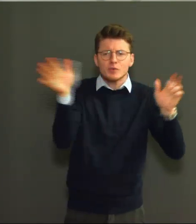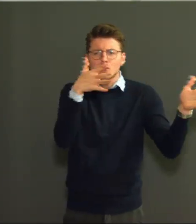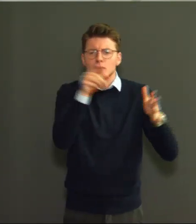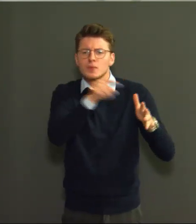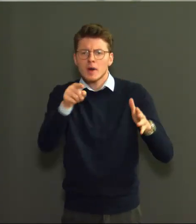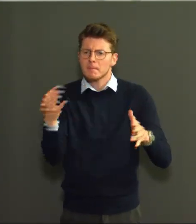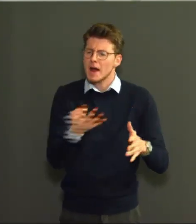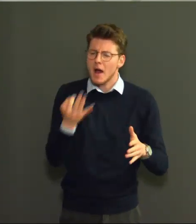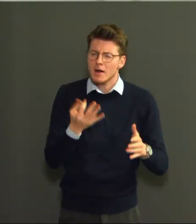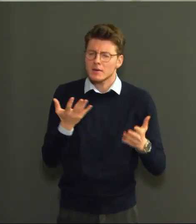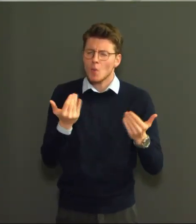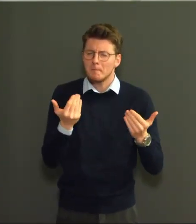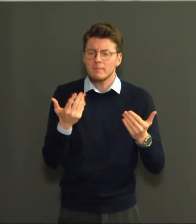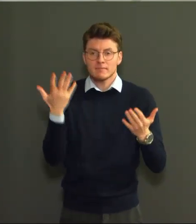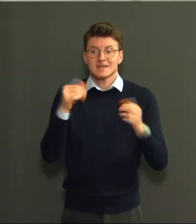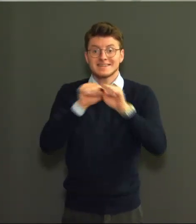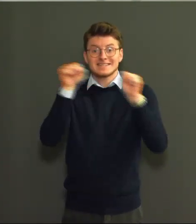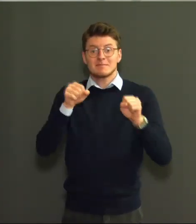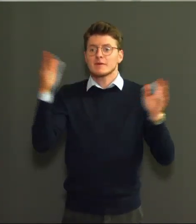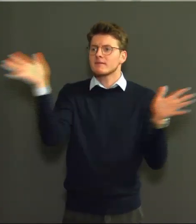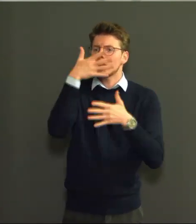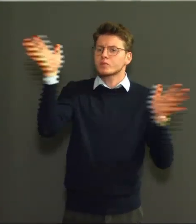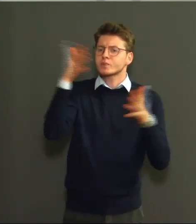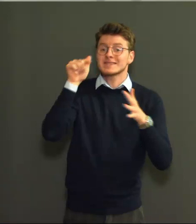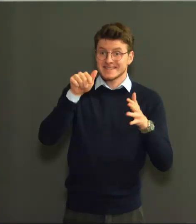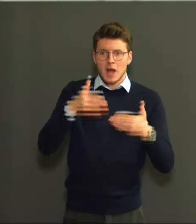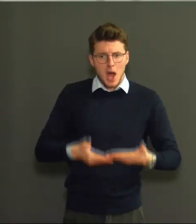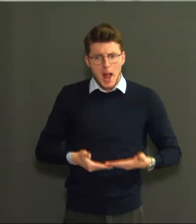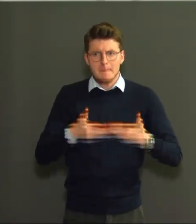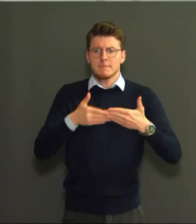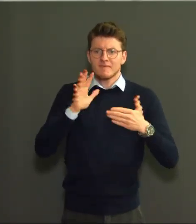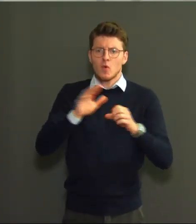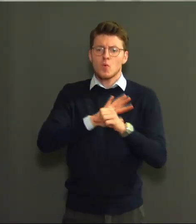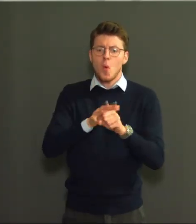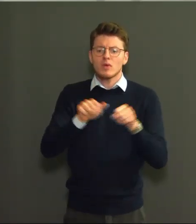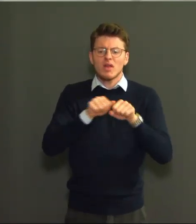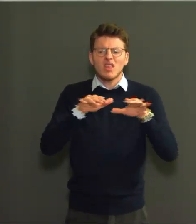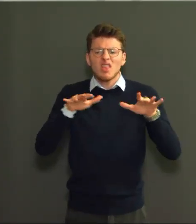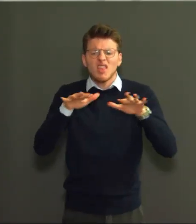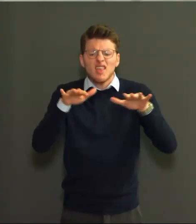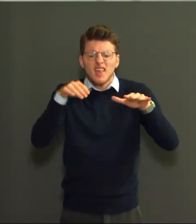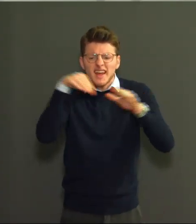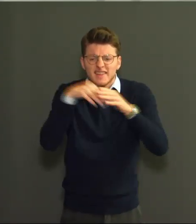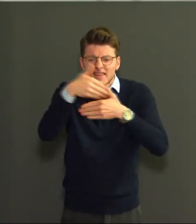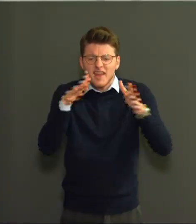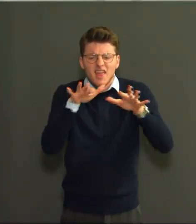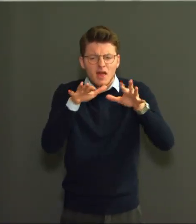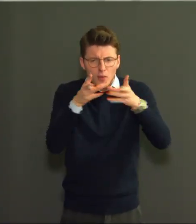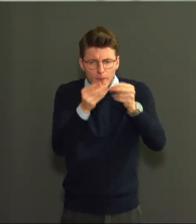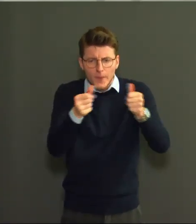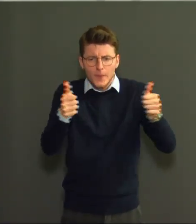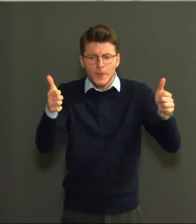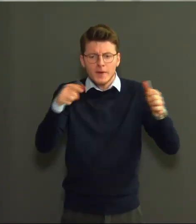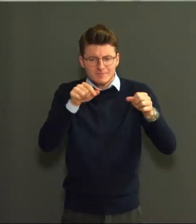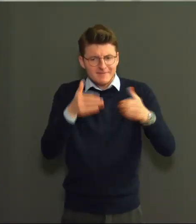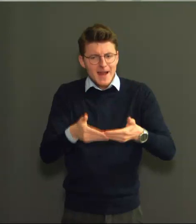COVID-19 via de lucht. De nieuwe regelgeving verbiedt systemen die gevaarlijk kunnen zijn voor